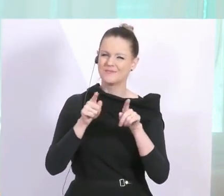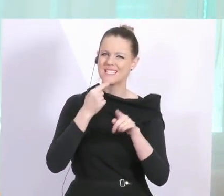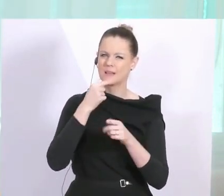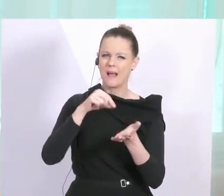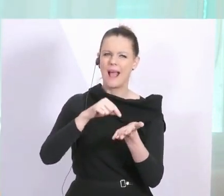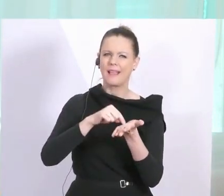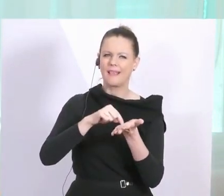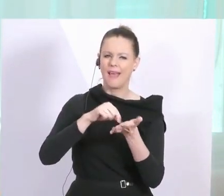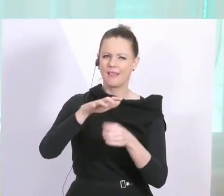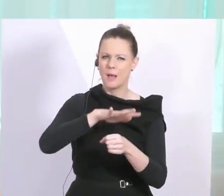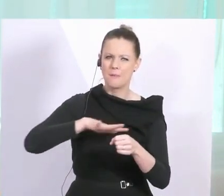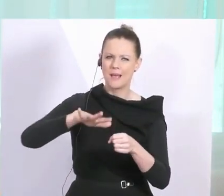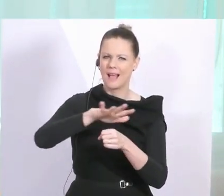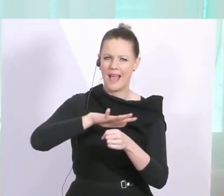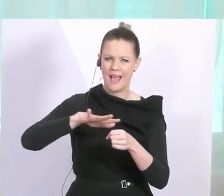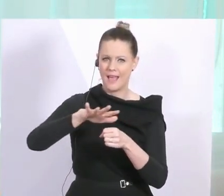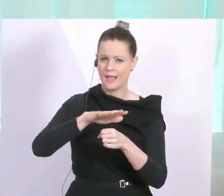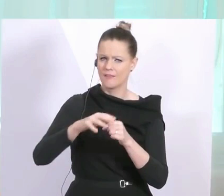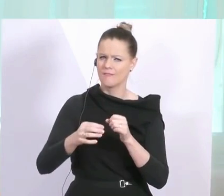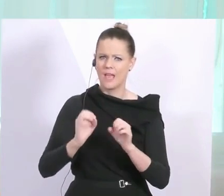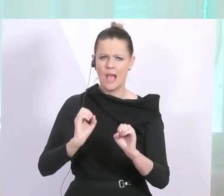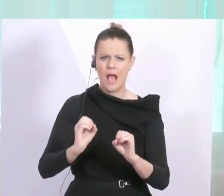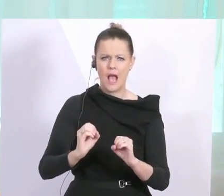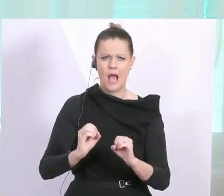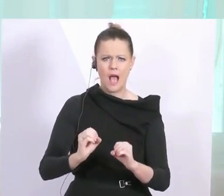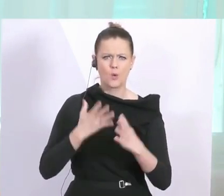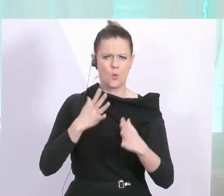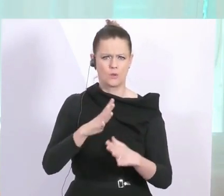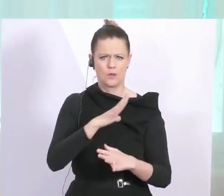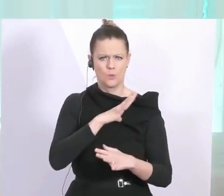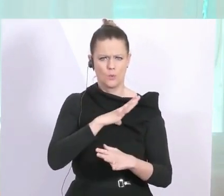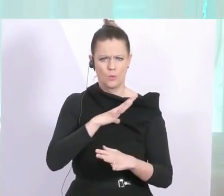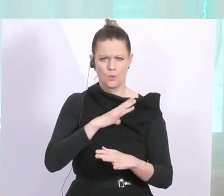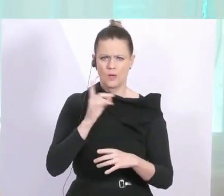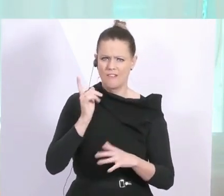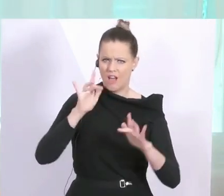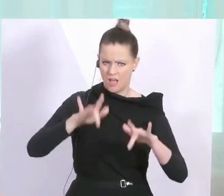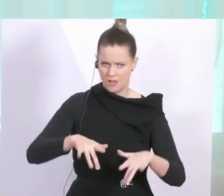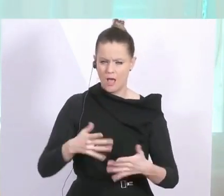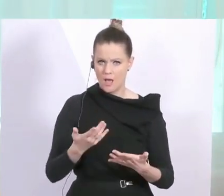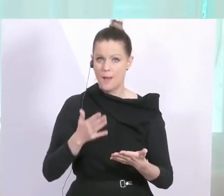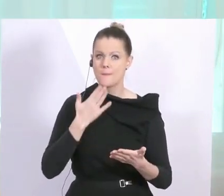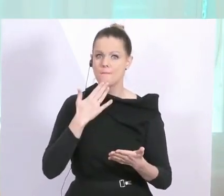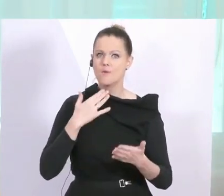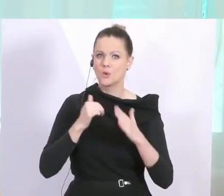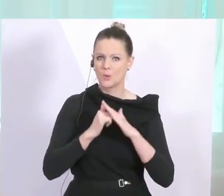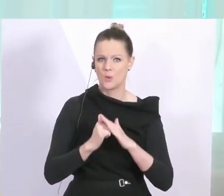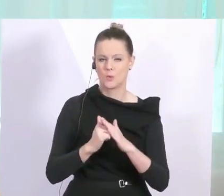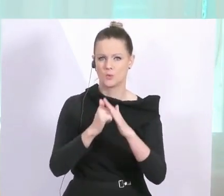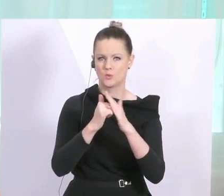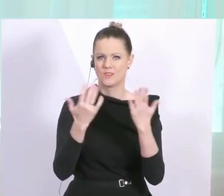jener, die besonders akut gefährdet sind, dadurch unterstützen, dass wir eine